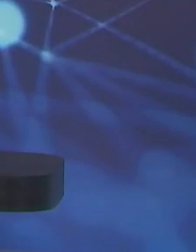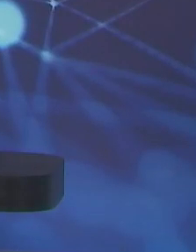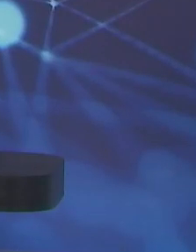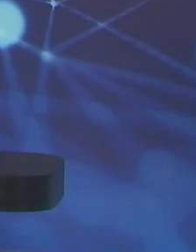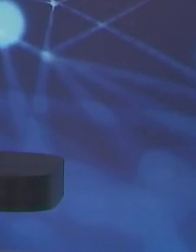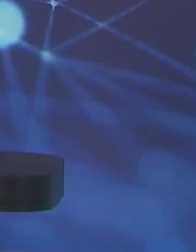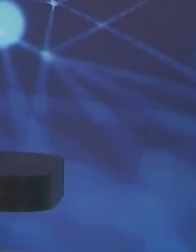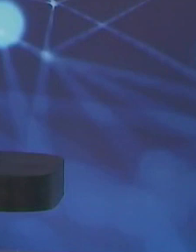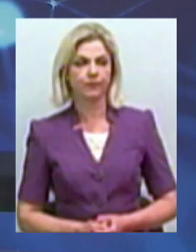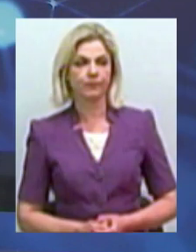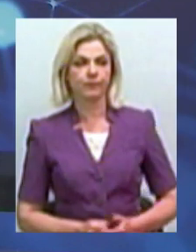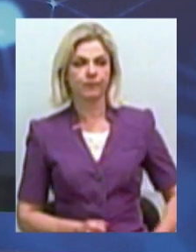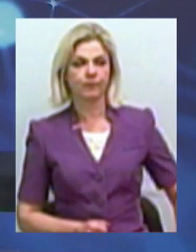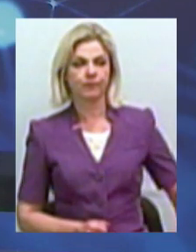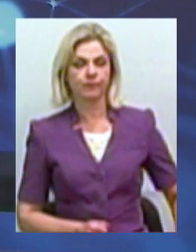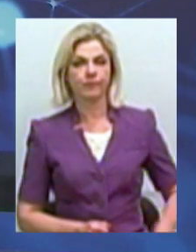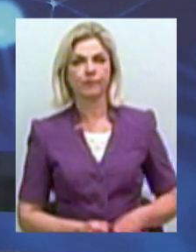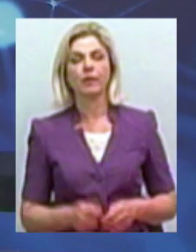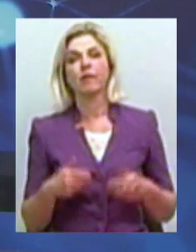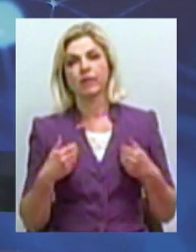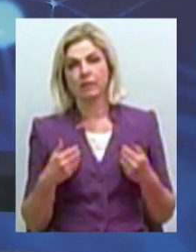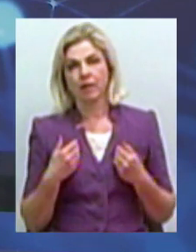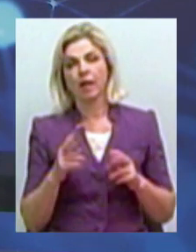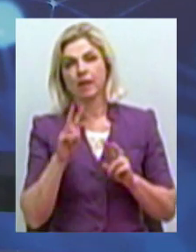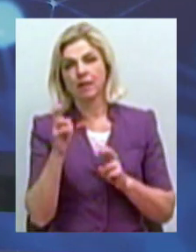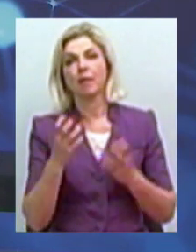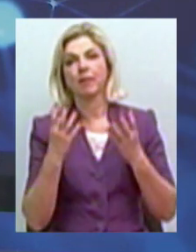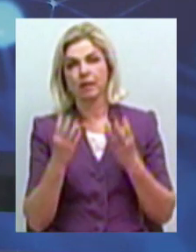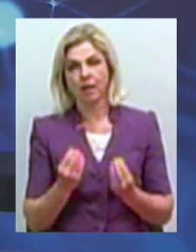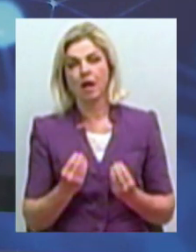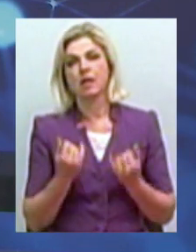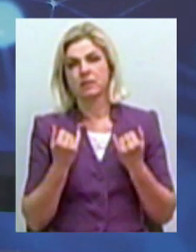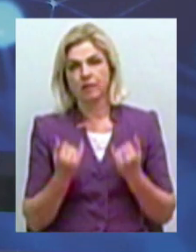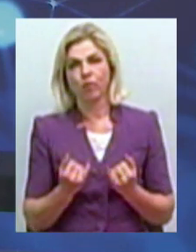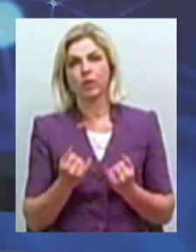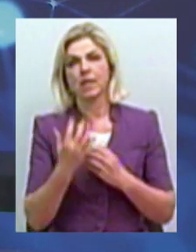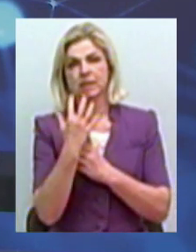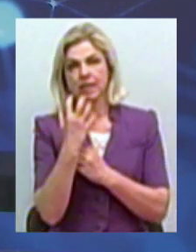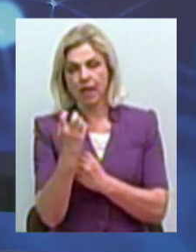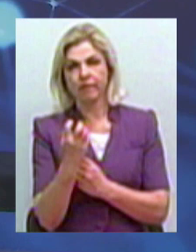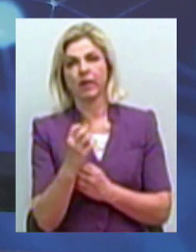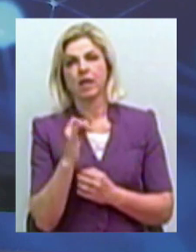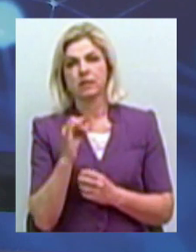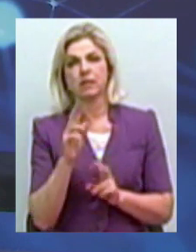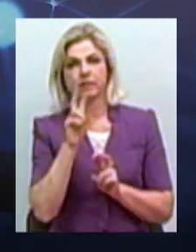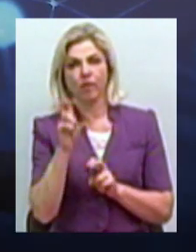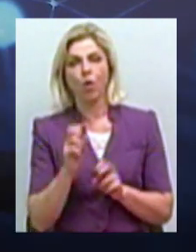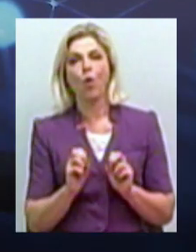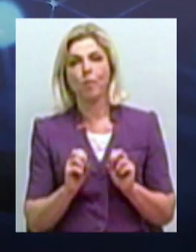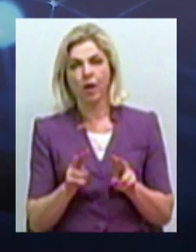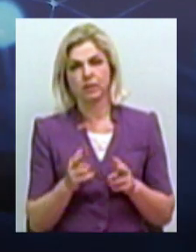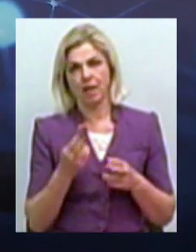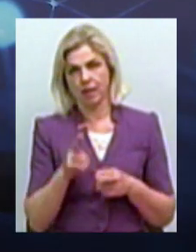Вітаю, це тема дня. А тема нашого ефіру – причини ризикованих вчинків. Селфі з позначкою «Небезпечно